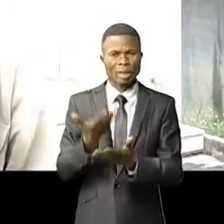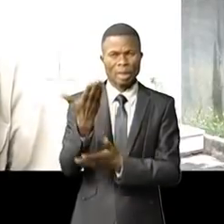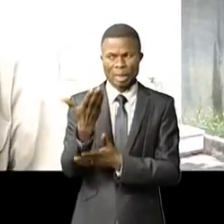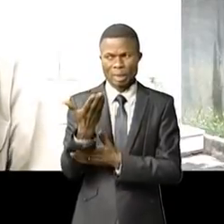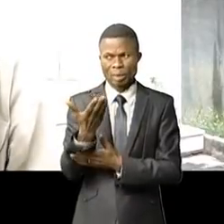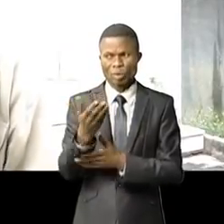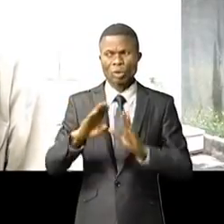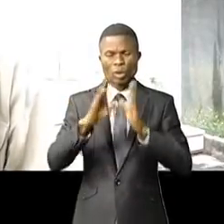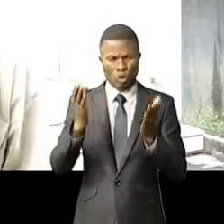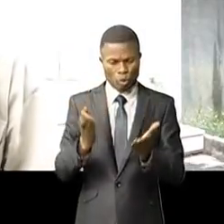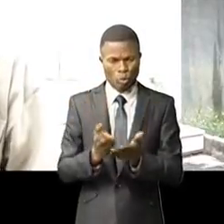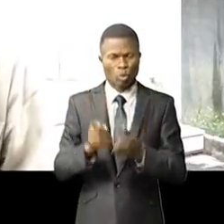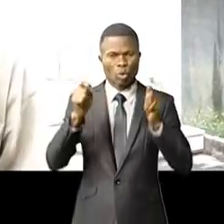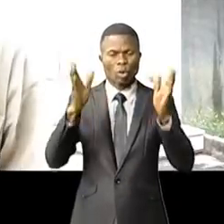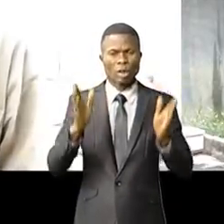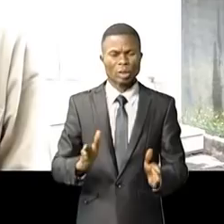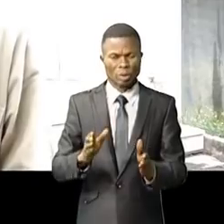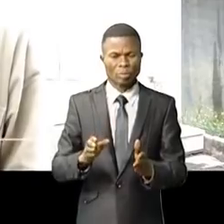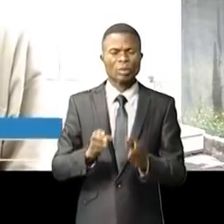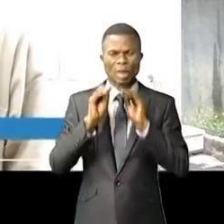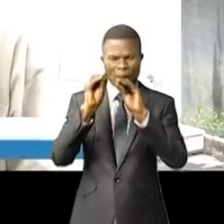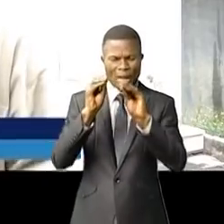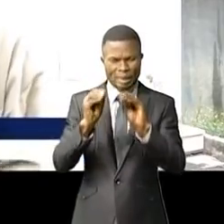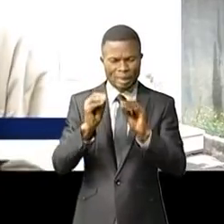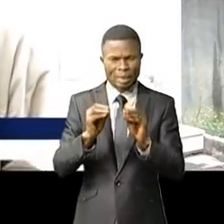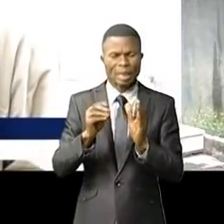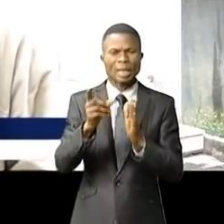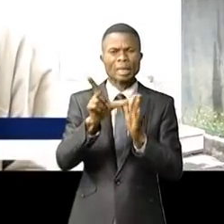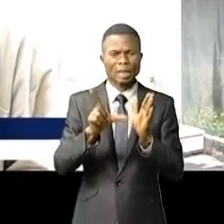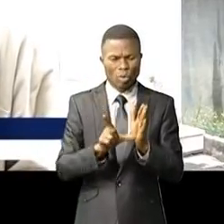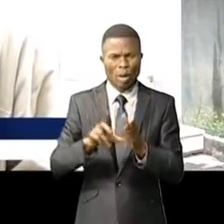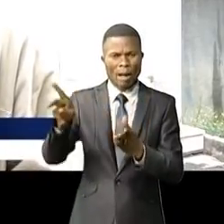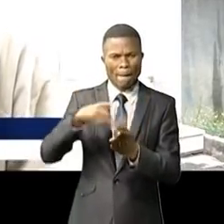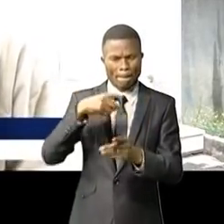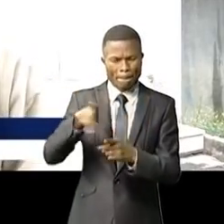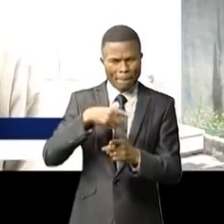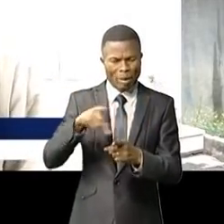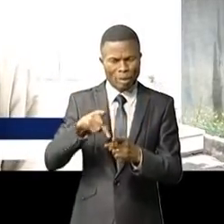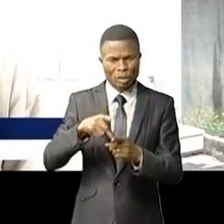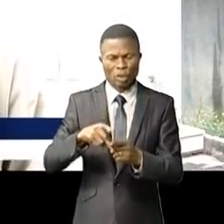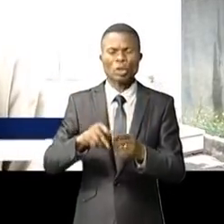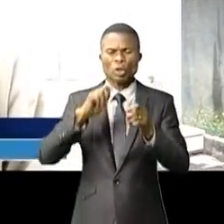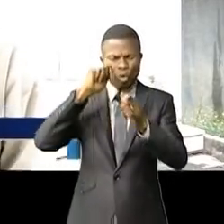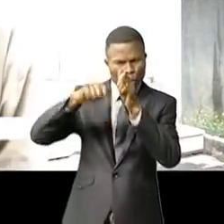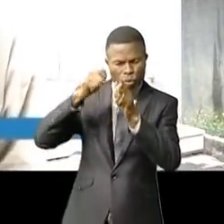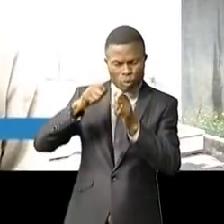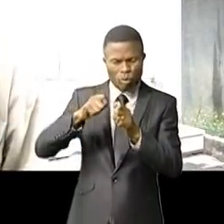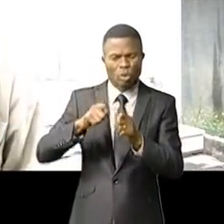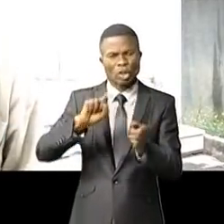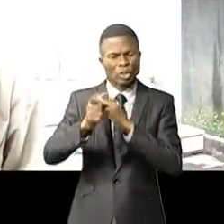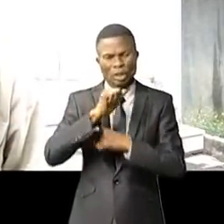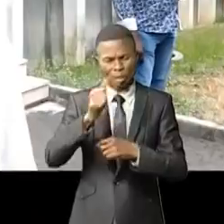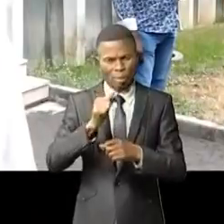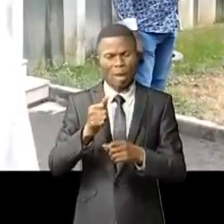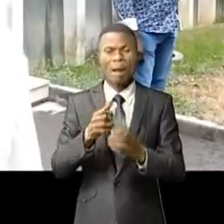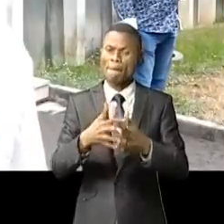de la profession, les principes de la profession, les principes de reportage n pas changé, c'est l'outil de travail qui a